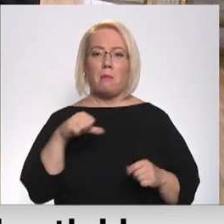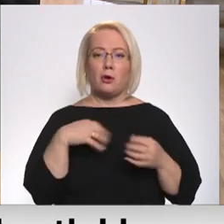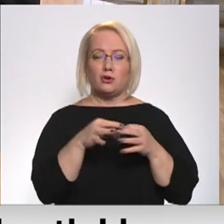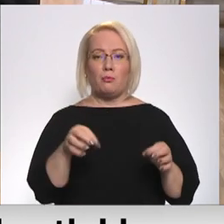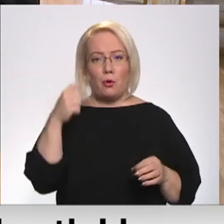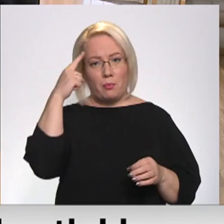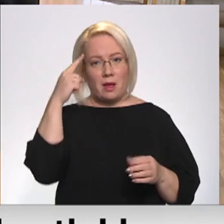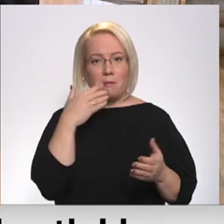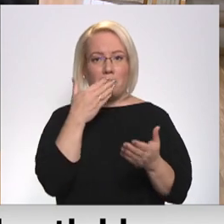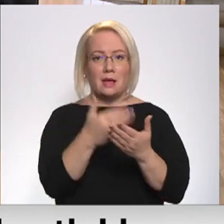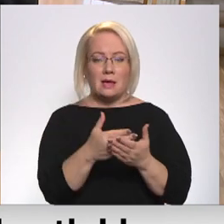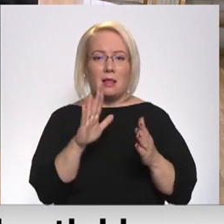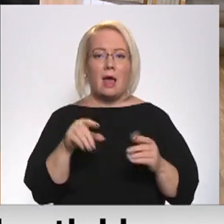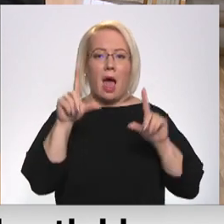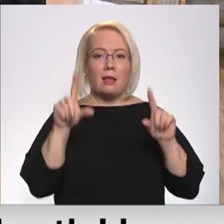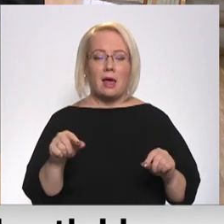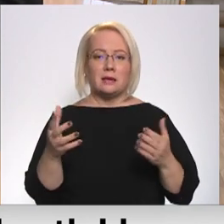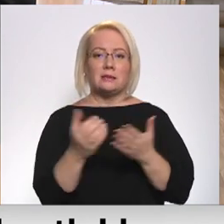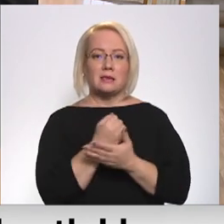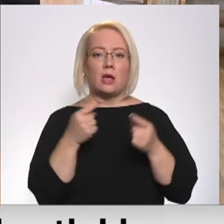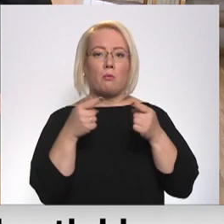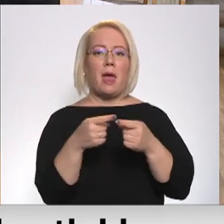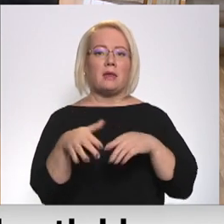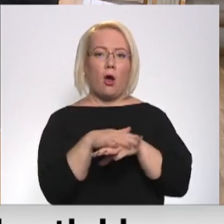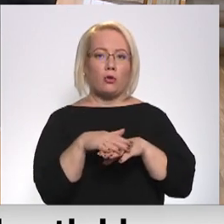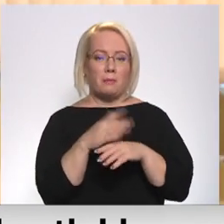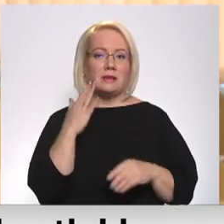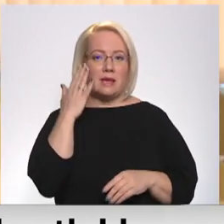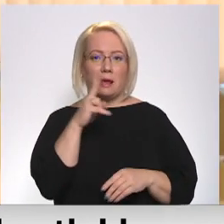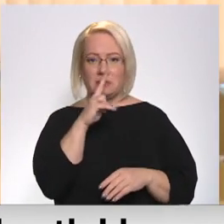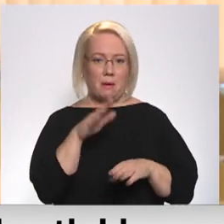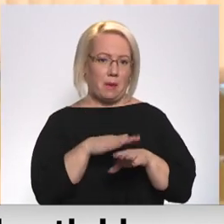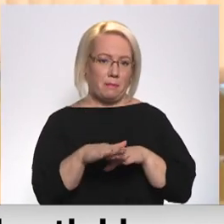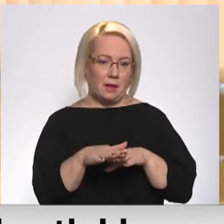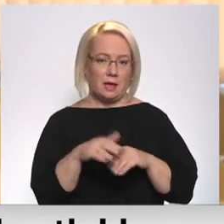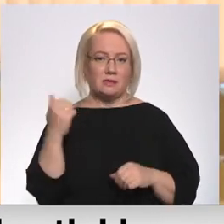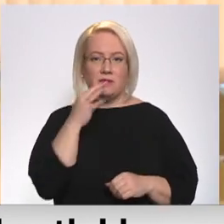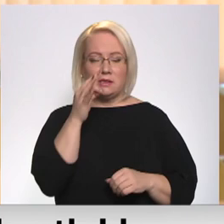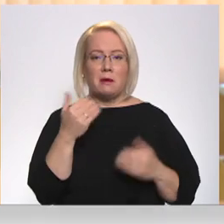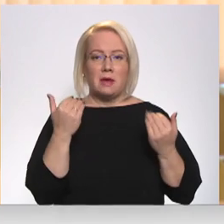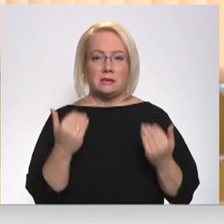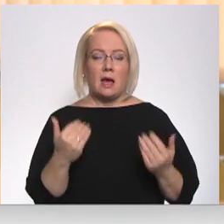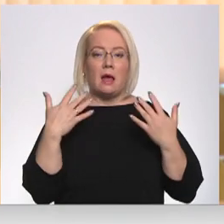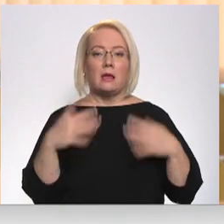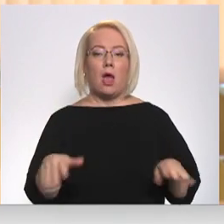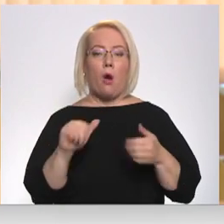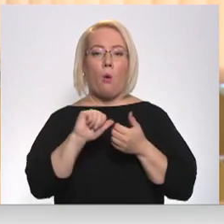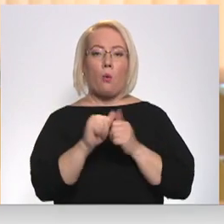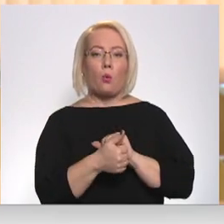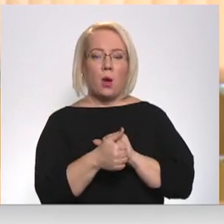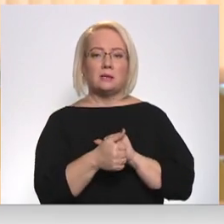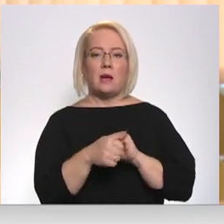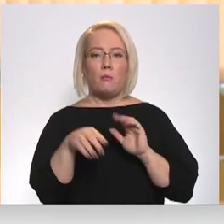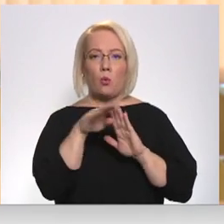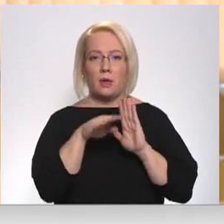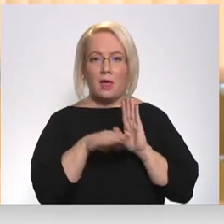atlaides sasniegtu mērķa auditoriju. Taču cerības nepiepildījās. Mēs šobrīd jau grozam noteikums. Projekta redakcija jau